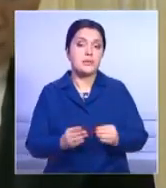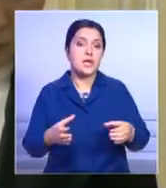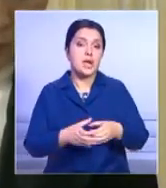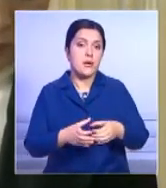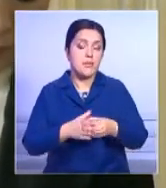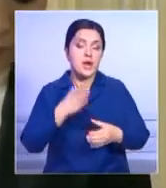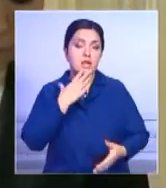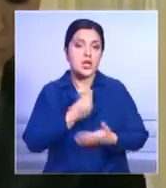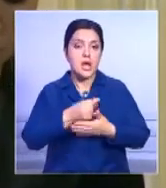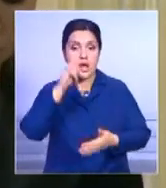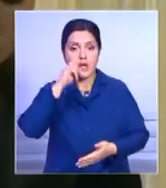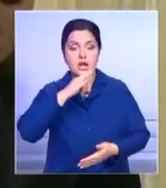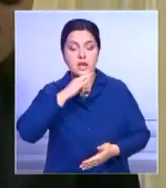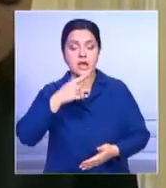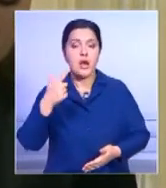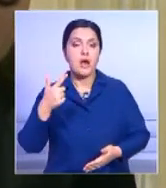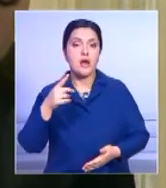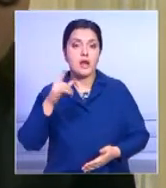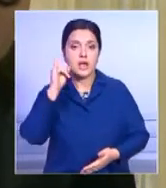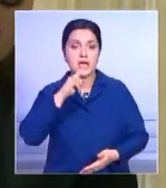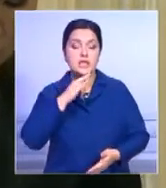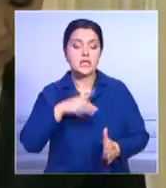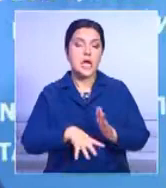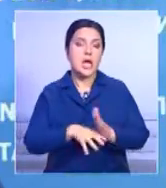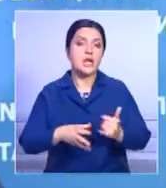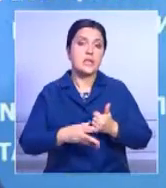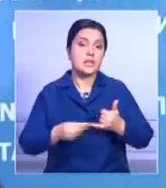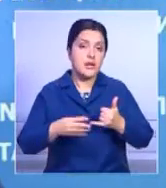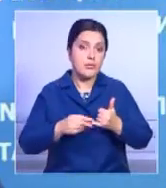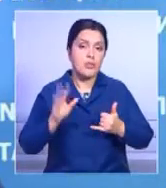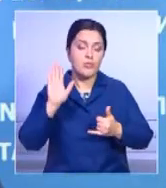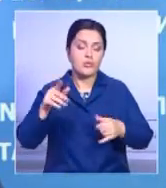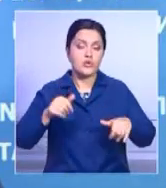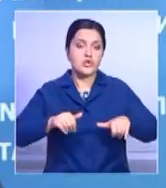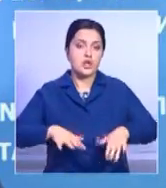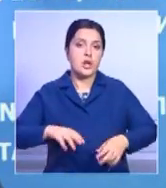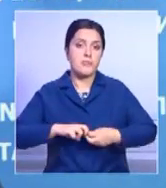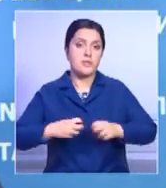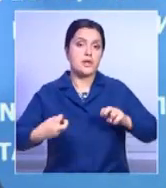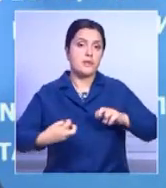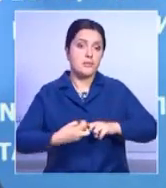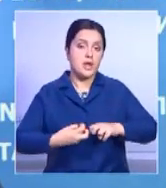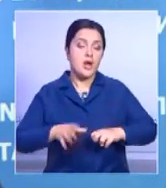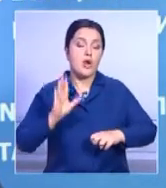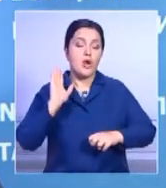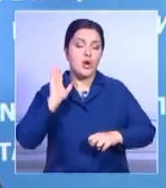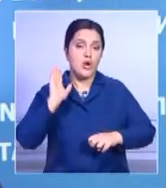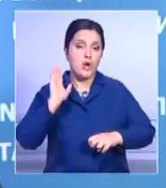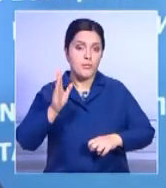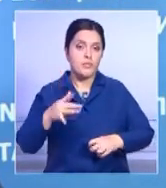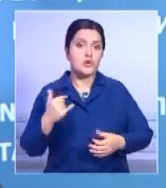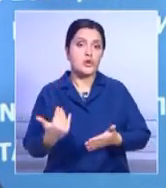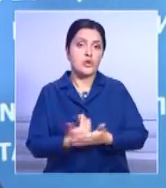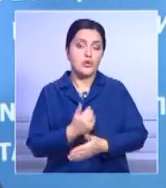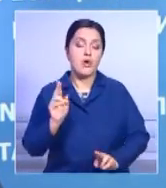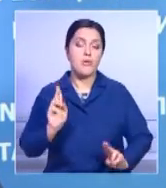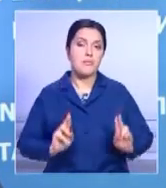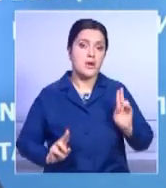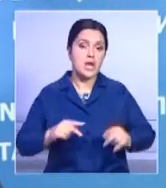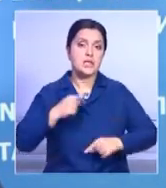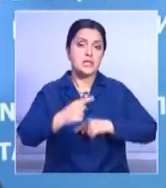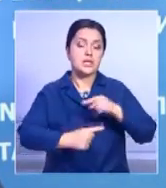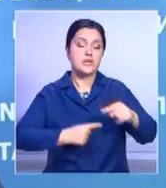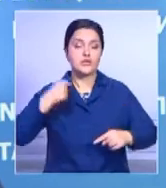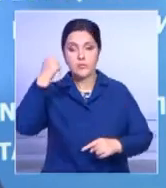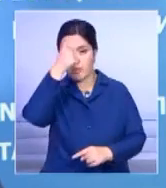нашей Казгеология, вопросы эти отрабатывают, начинают геологоразведку. Поэтому мы собираемся в следующем